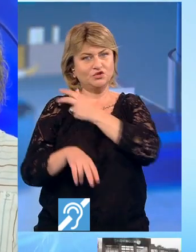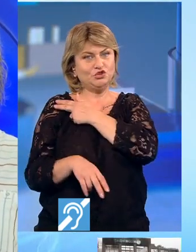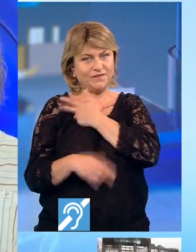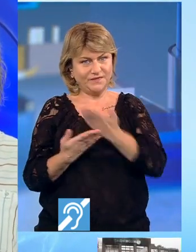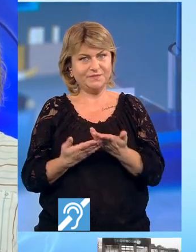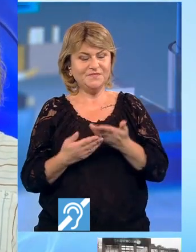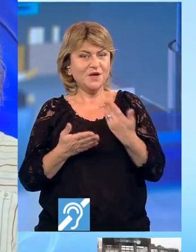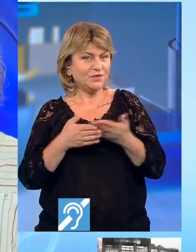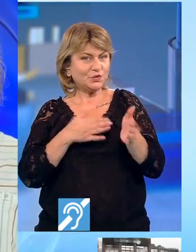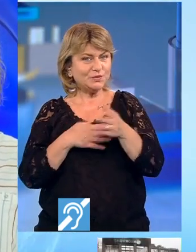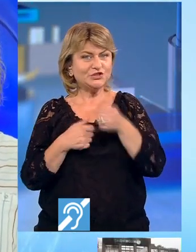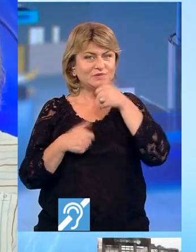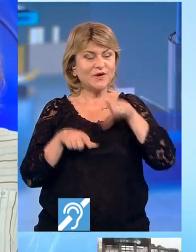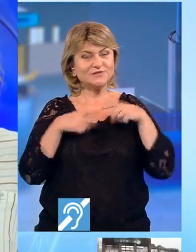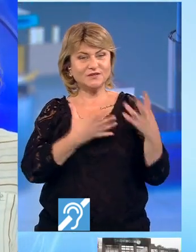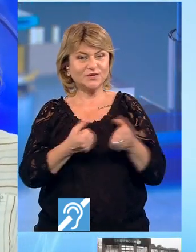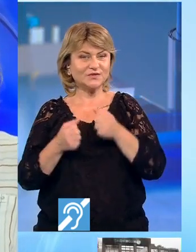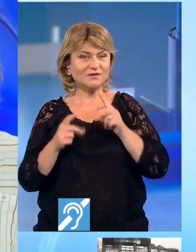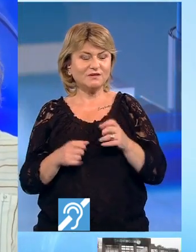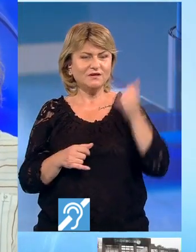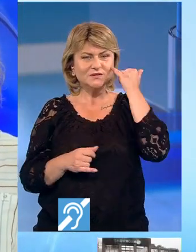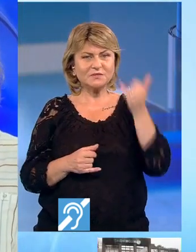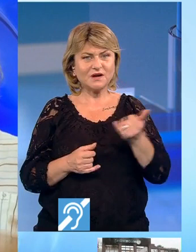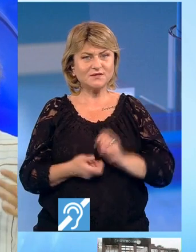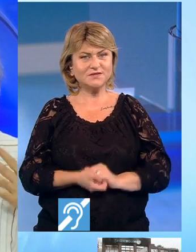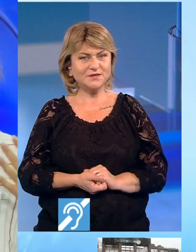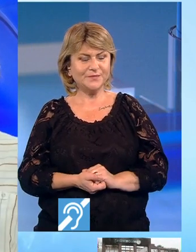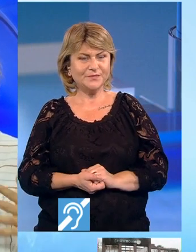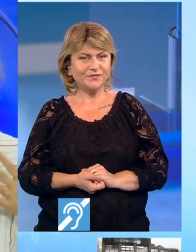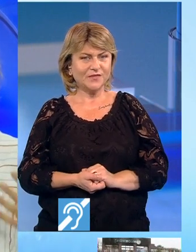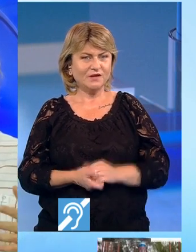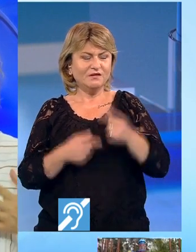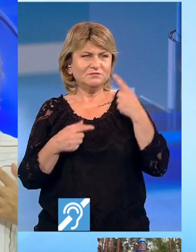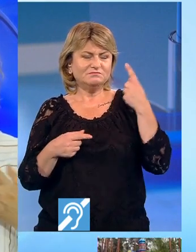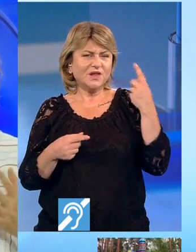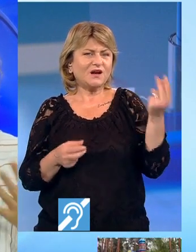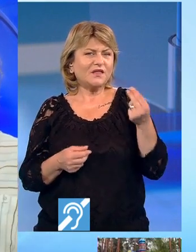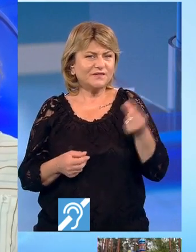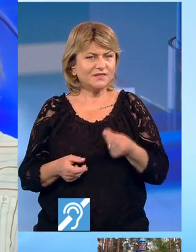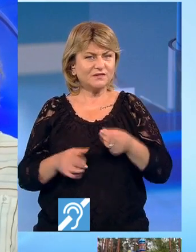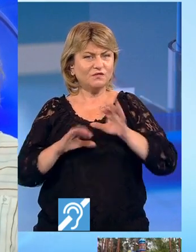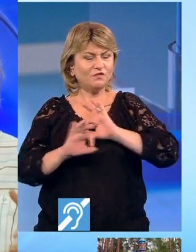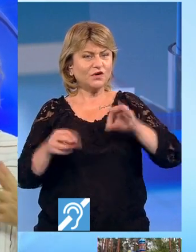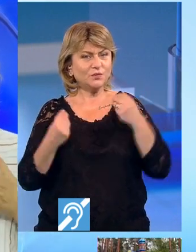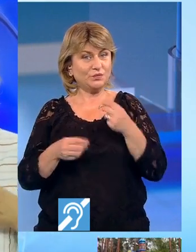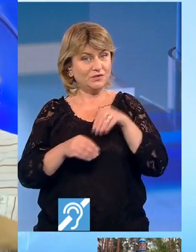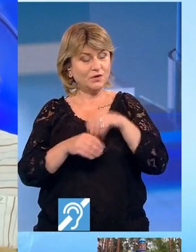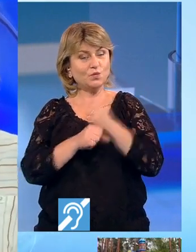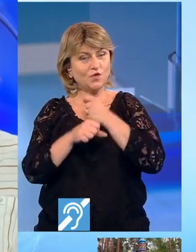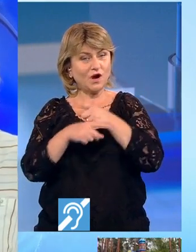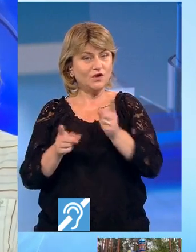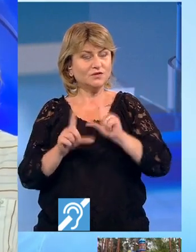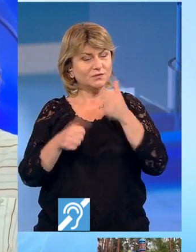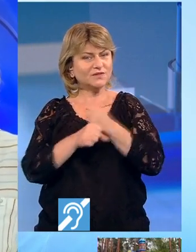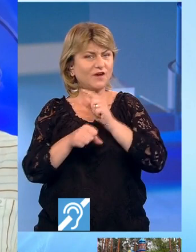pești, ziua este aducătoare de inspirație și creativitate foarte bună în munca lor, dar trebuie să